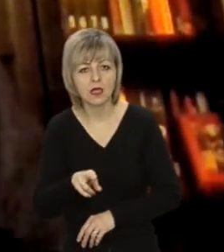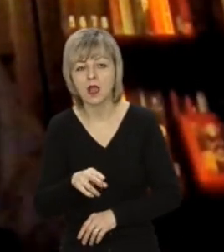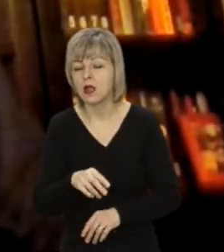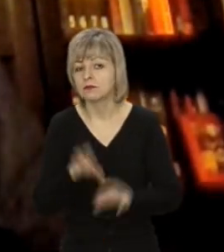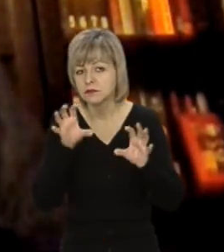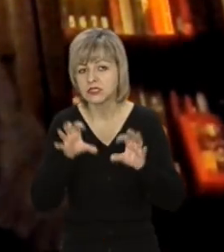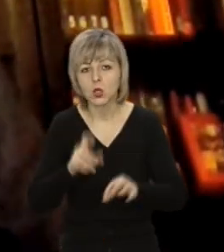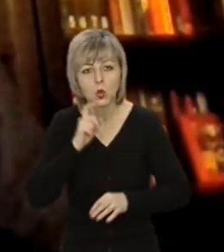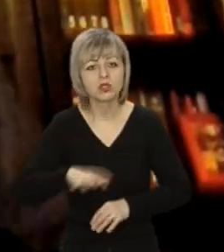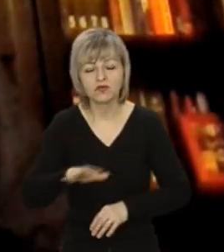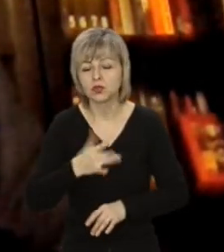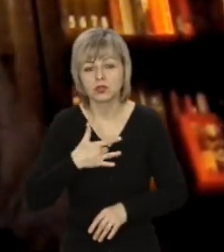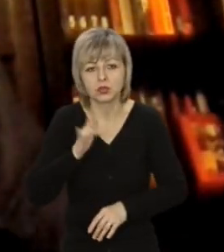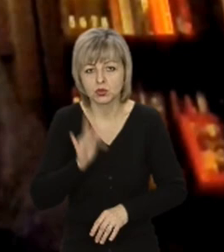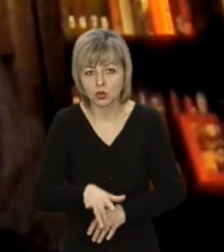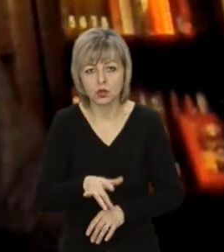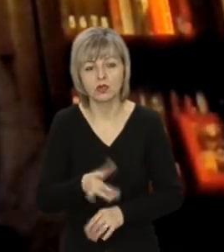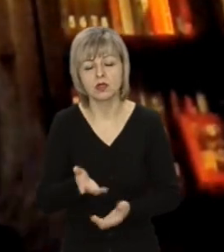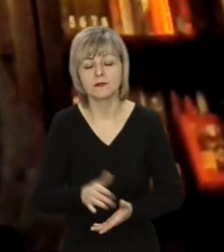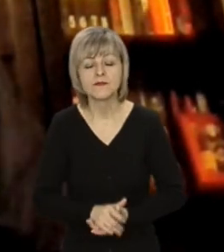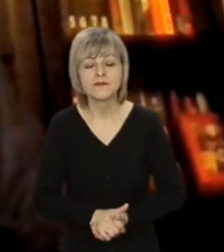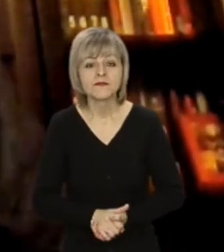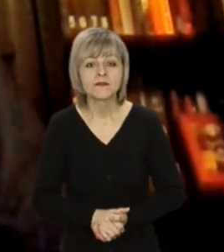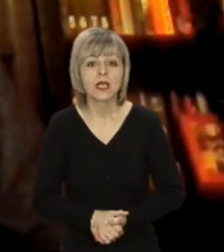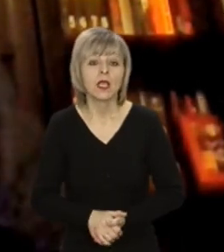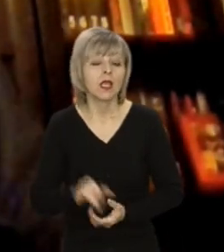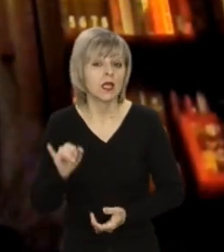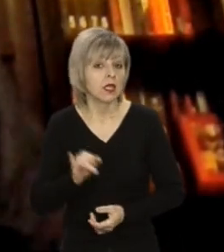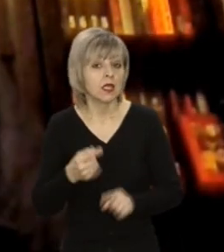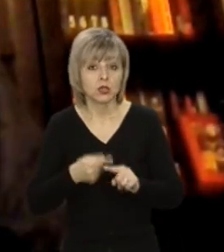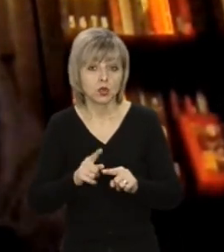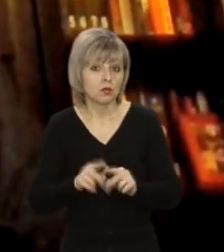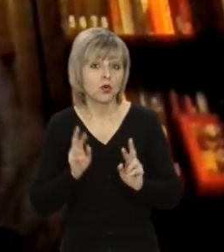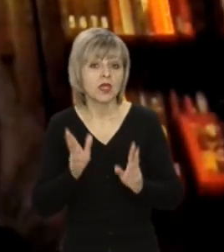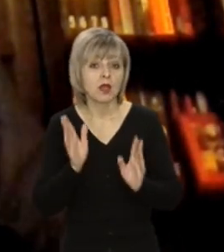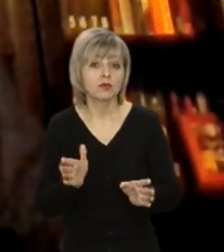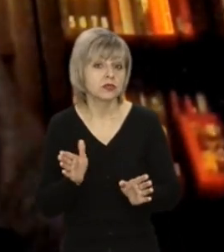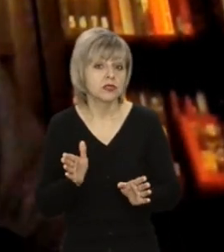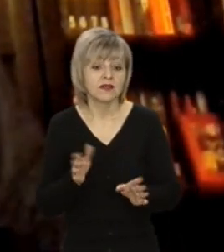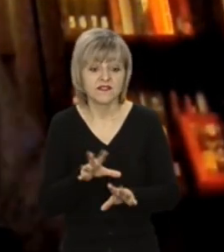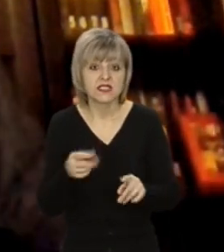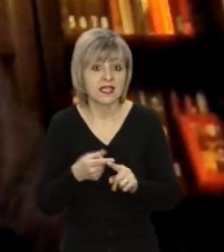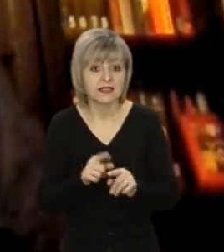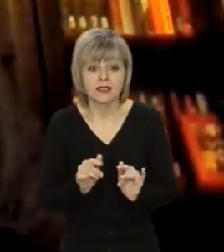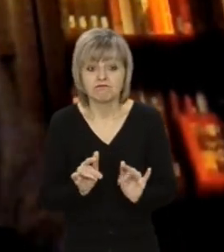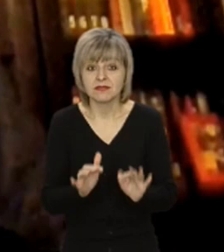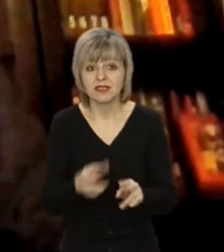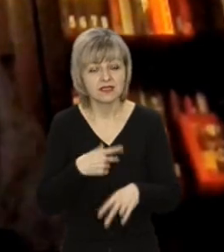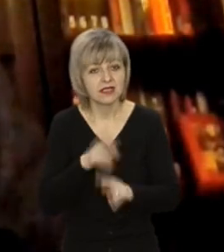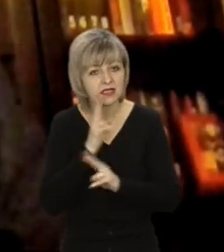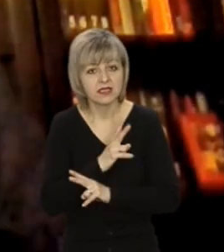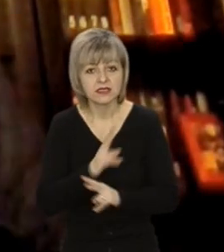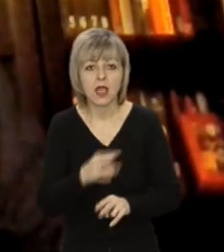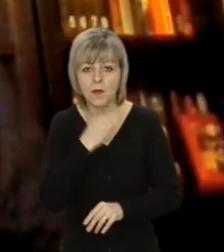скомпенсуються корупцією і невиконанням. Тому тут, як буде діяти, важко сказати. Але те, що